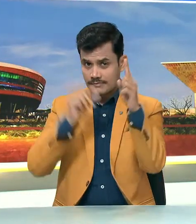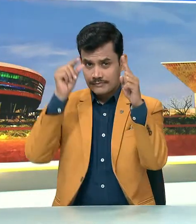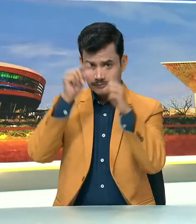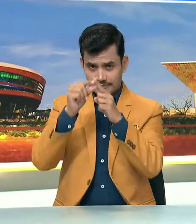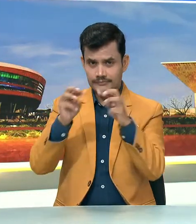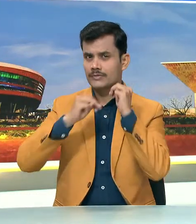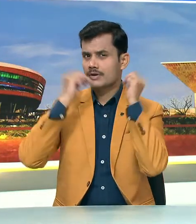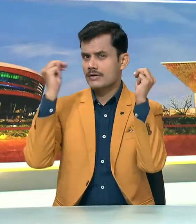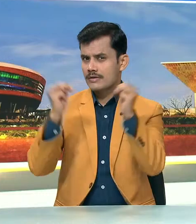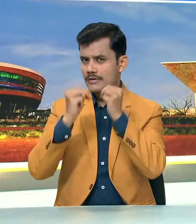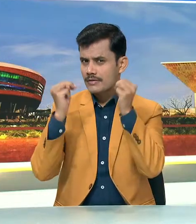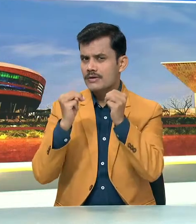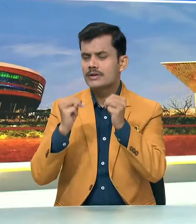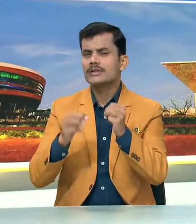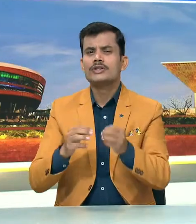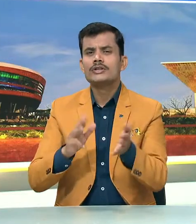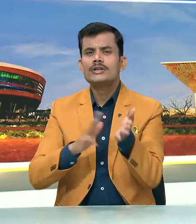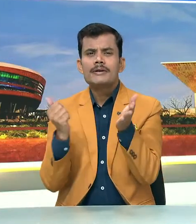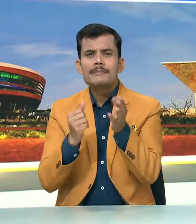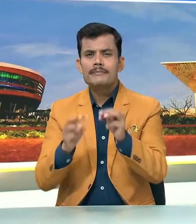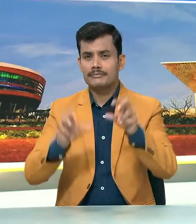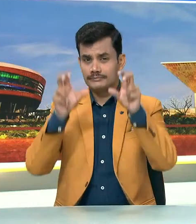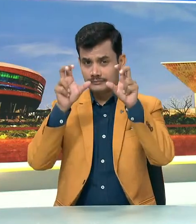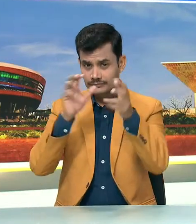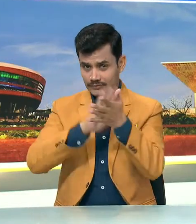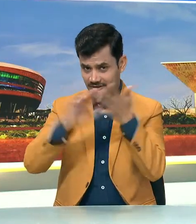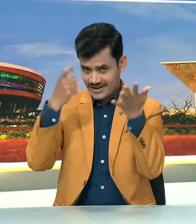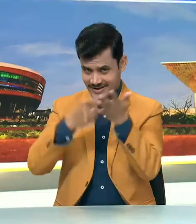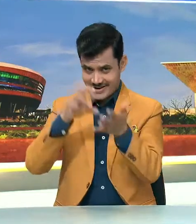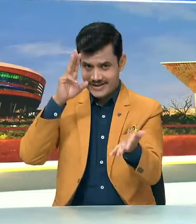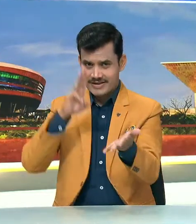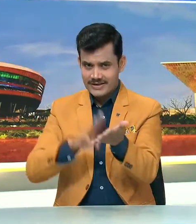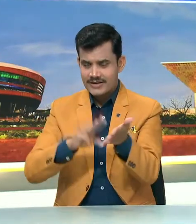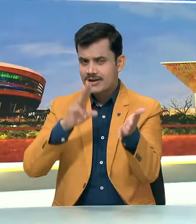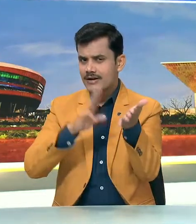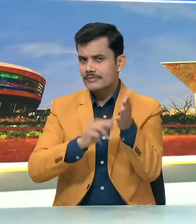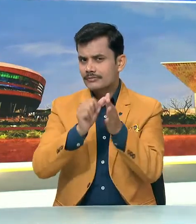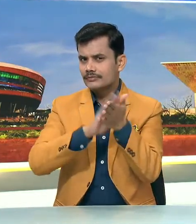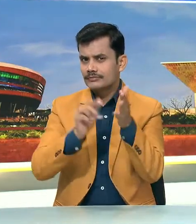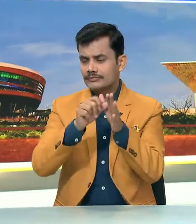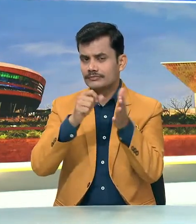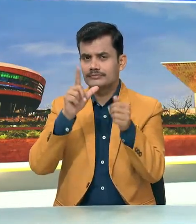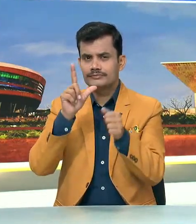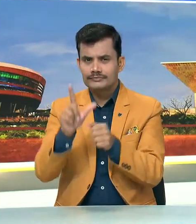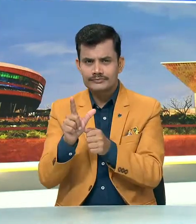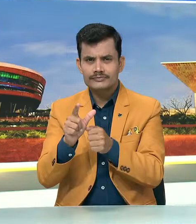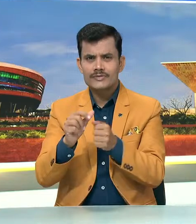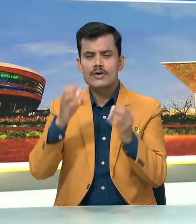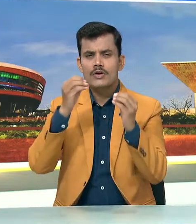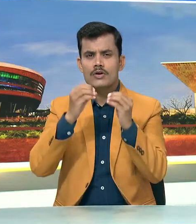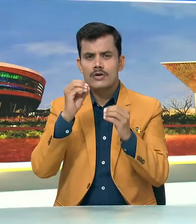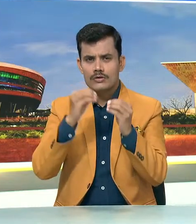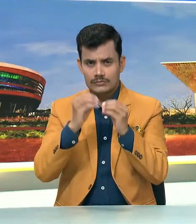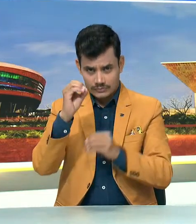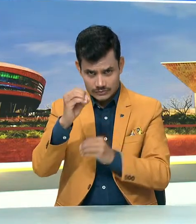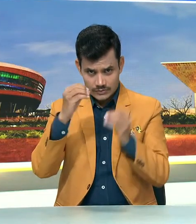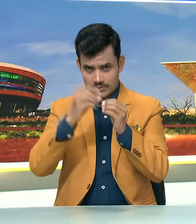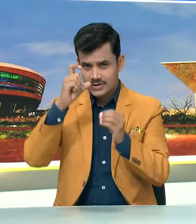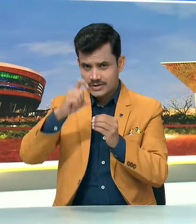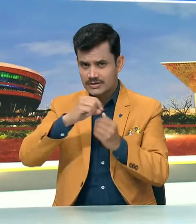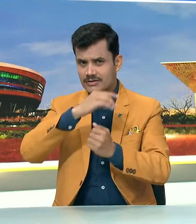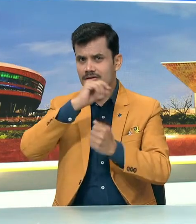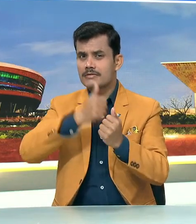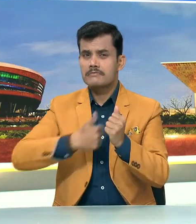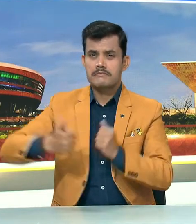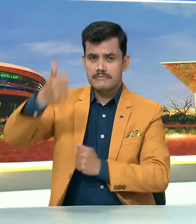में केंद्रिय परिवेक्षक हरियाणा के मुख्यमंद्री मनोहलाल खटर पिछरा वर्ग मोर्चा के राश्ट्री अधिक्ष